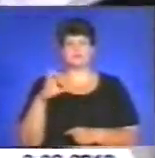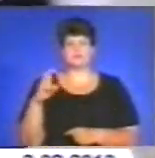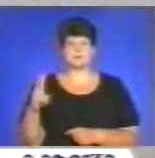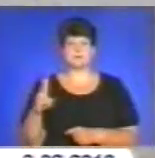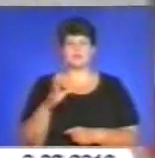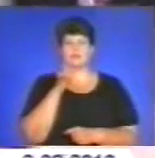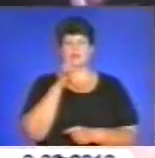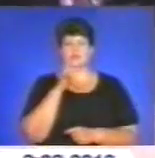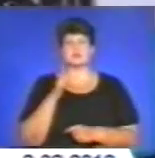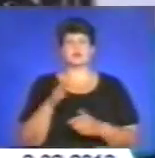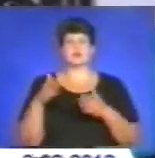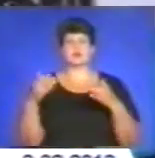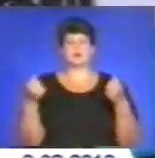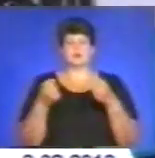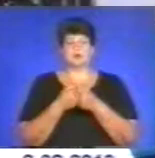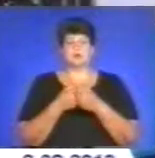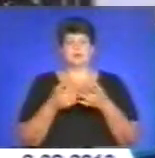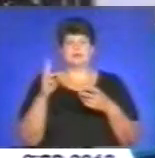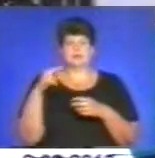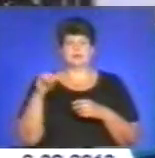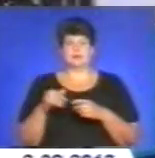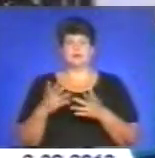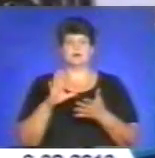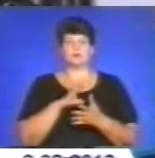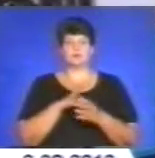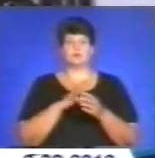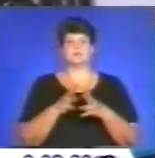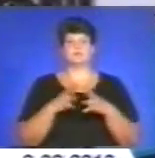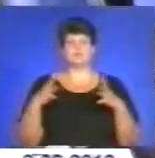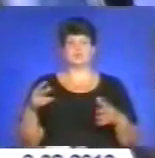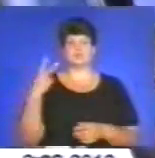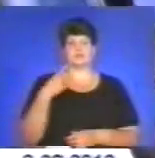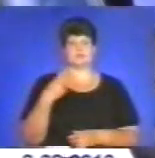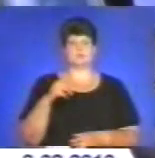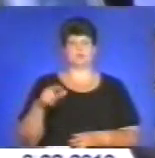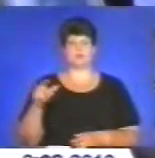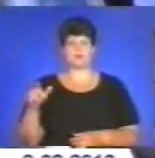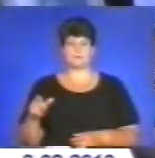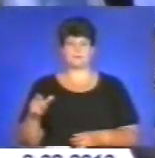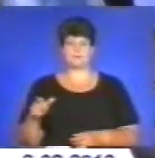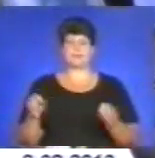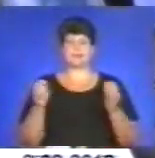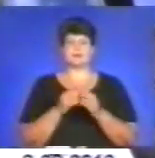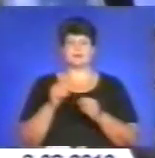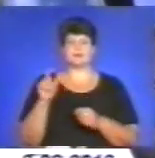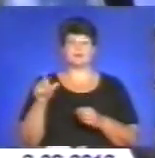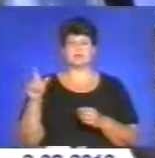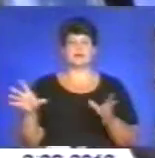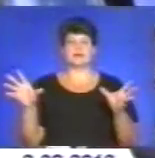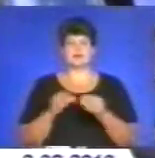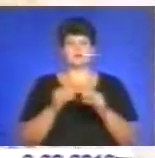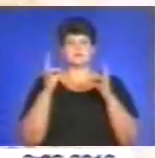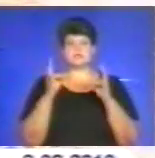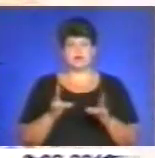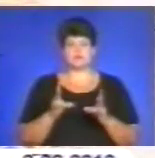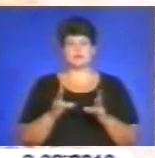дорожньої транспортної пригоди в обох маршрутках знаходилося більше двох десятків пасажирів. Десятьох людей з травмами різних